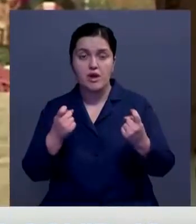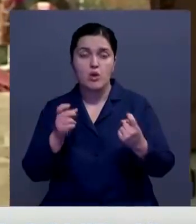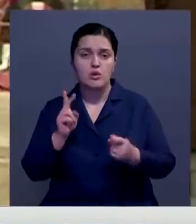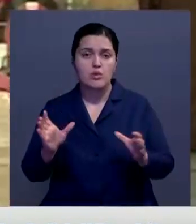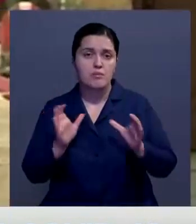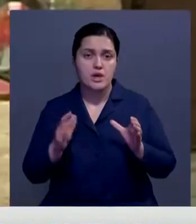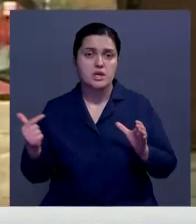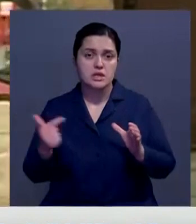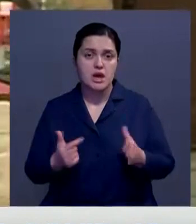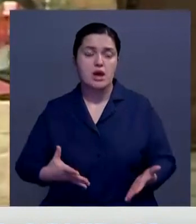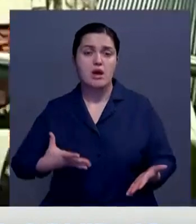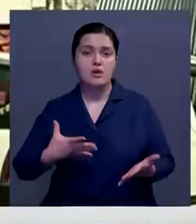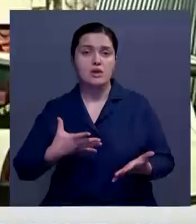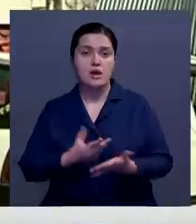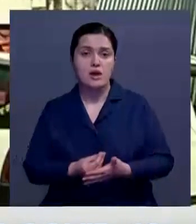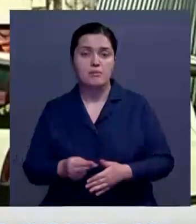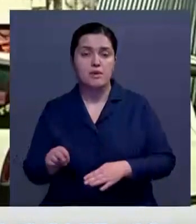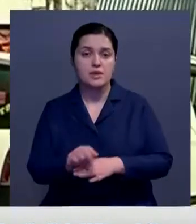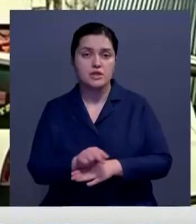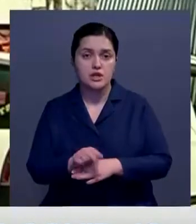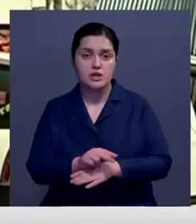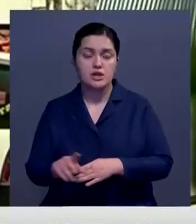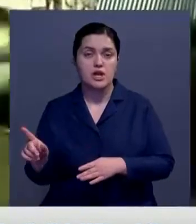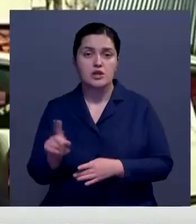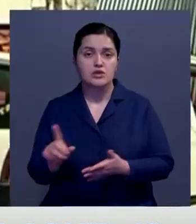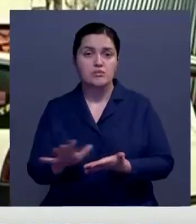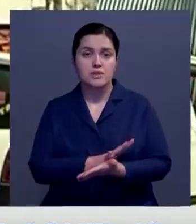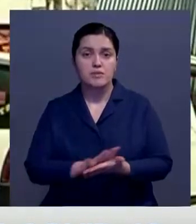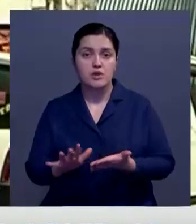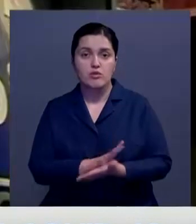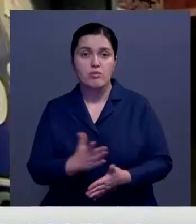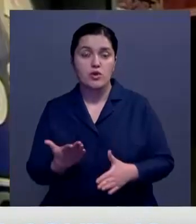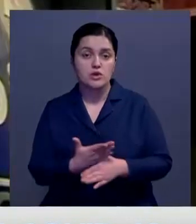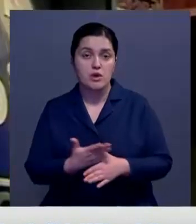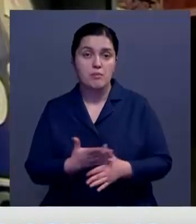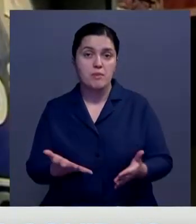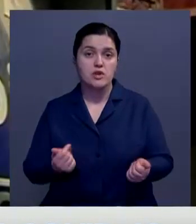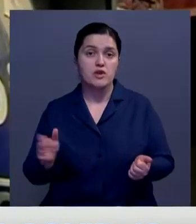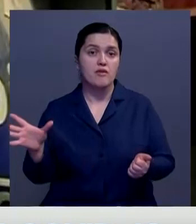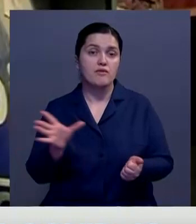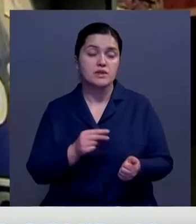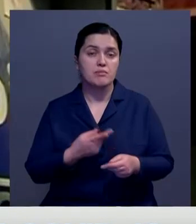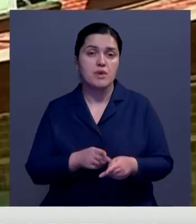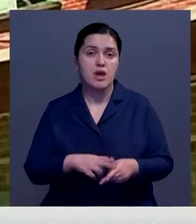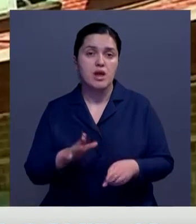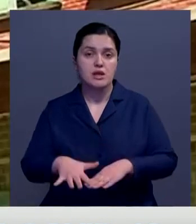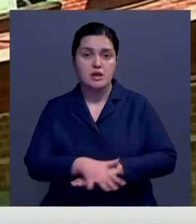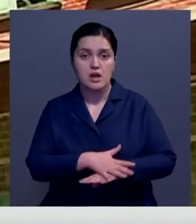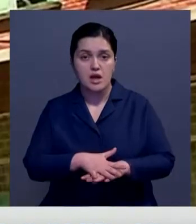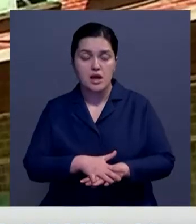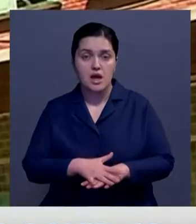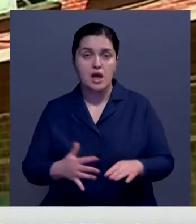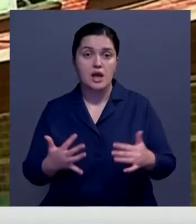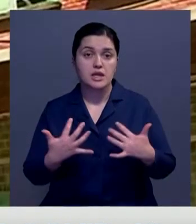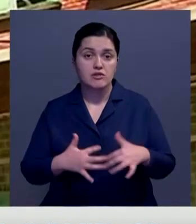состоятельных граждан все-таки оплачивать лечение, чтобы бесплатную помощь могли получить уязвимые слои населения.